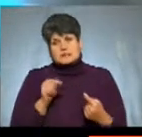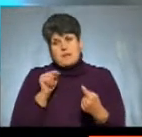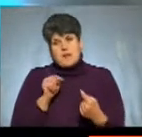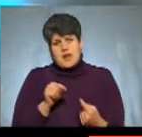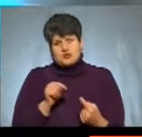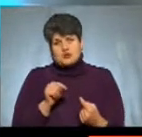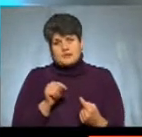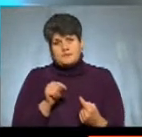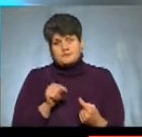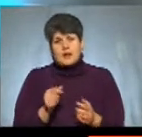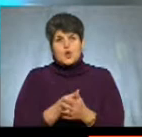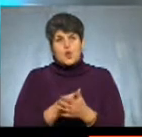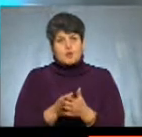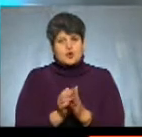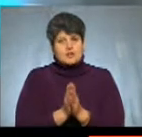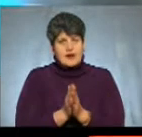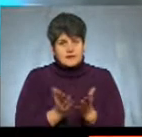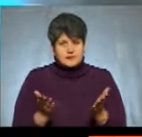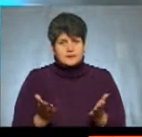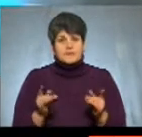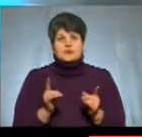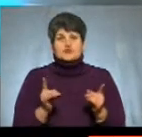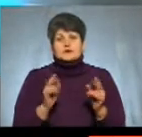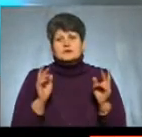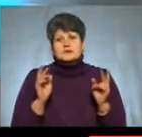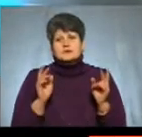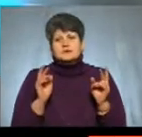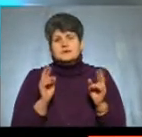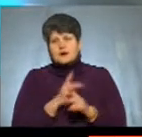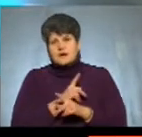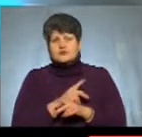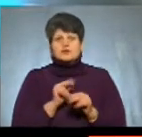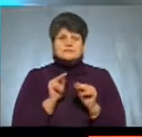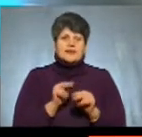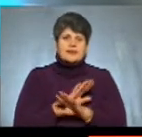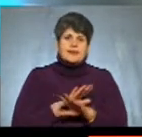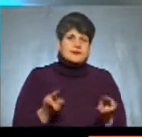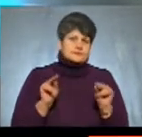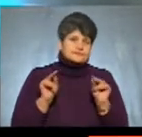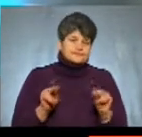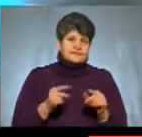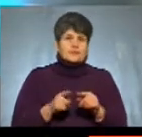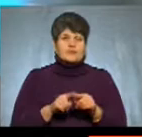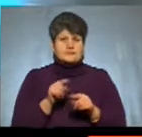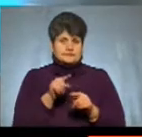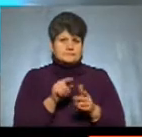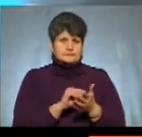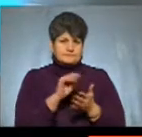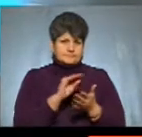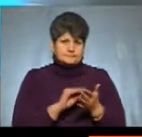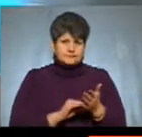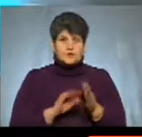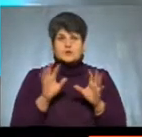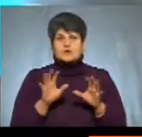клопотання щодо неправомірності чи недостовірності оформлення тих чи інших даних, то закон